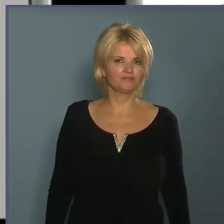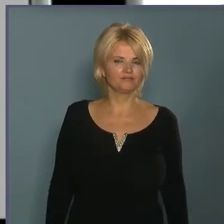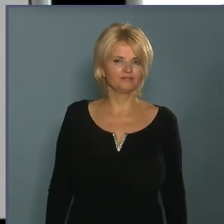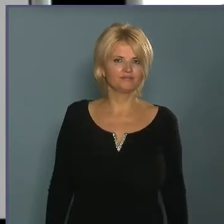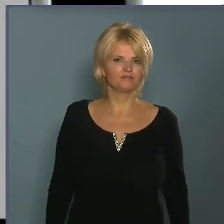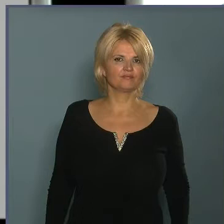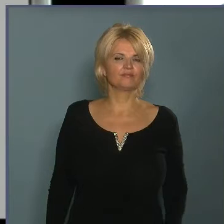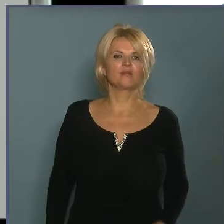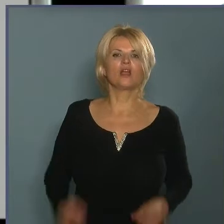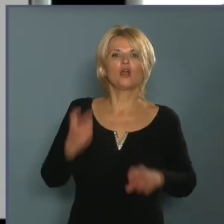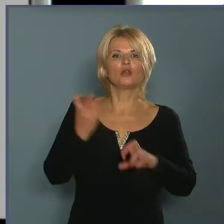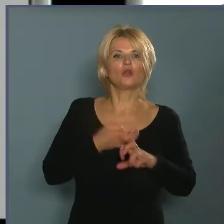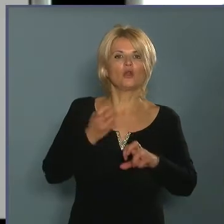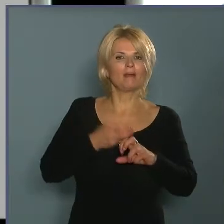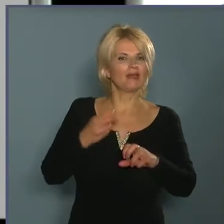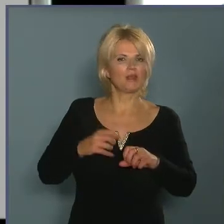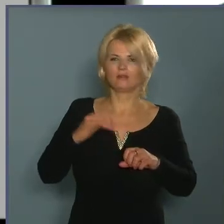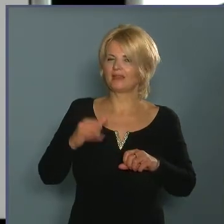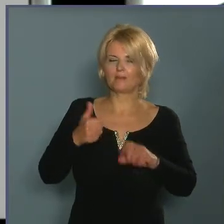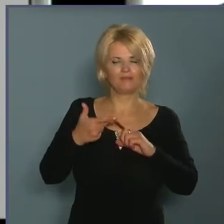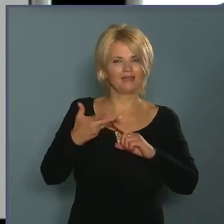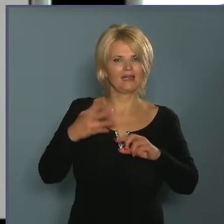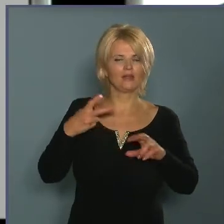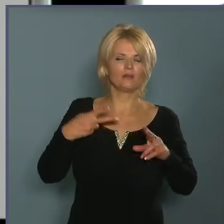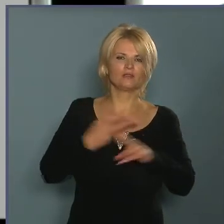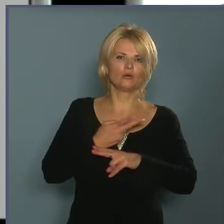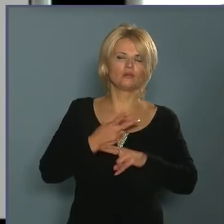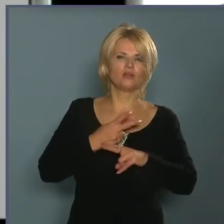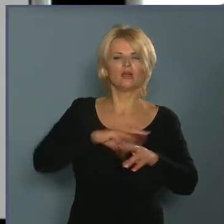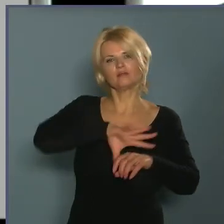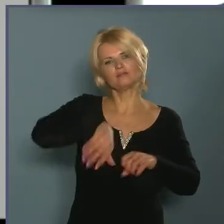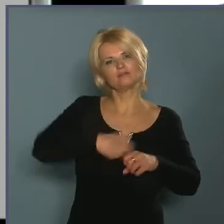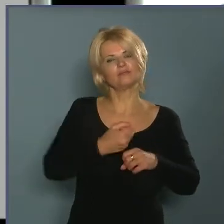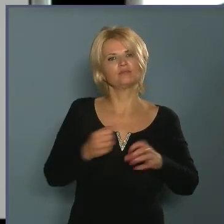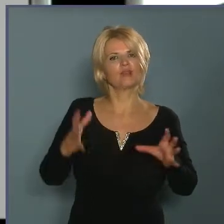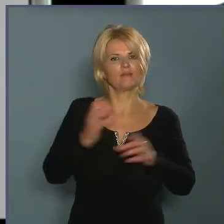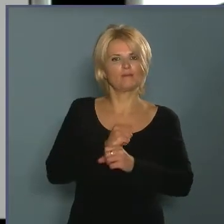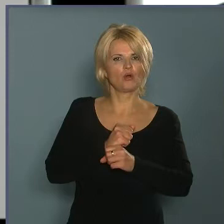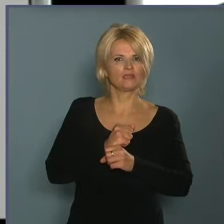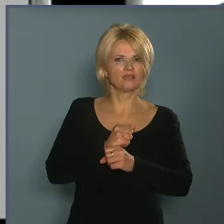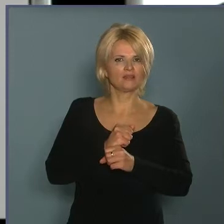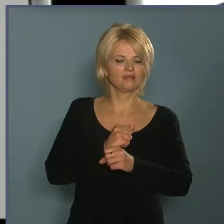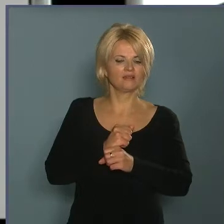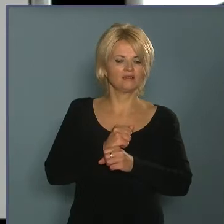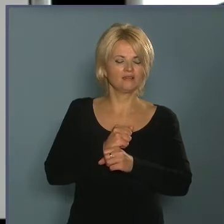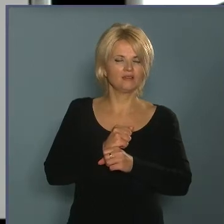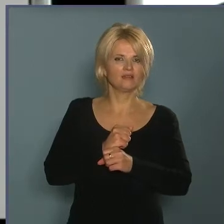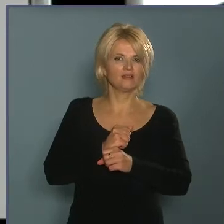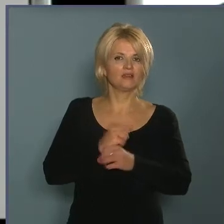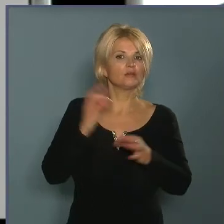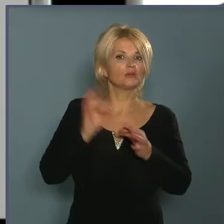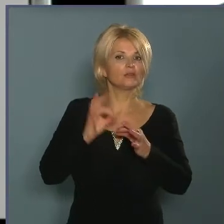bankrablót fogni itt kőbányán, szerencsére nem gyakran van ez a kihívás. Erről milyen